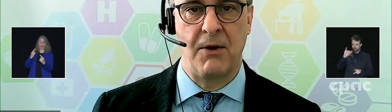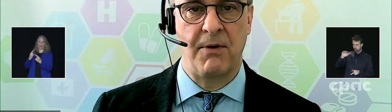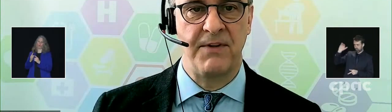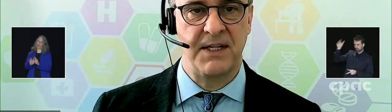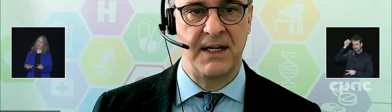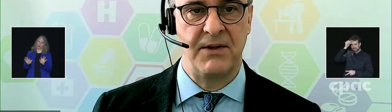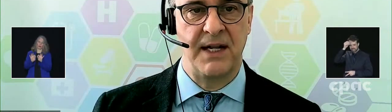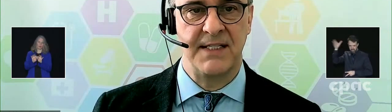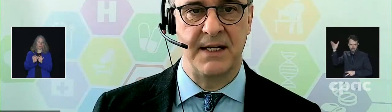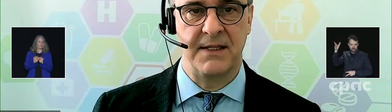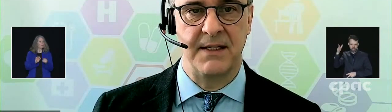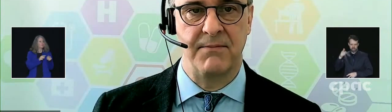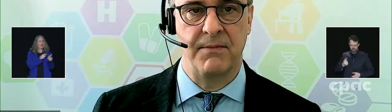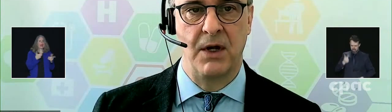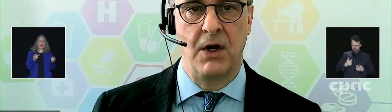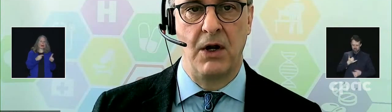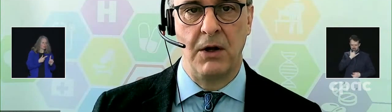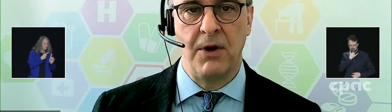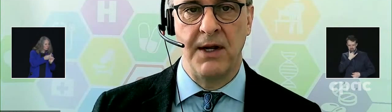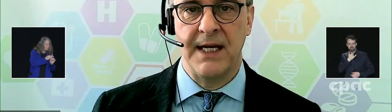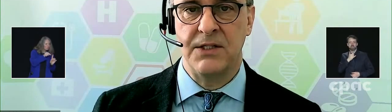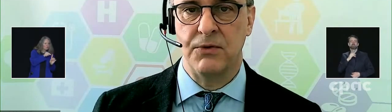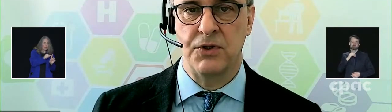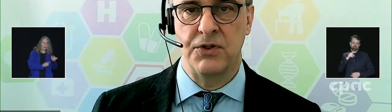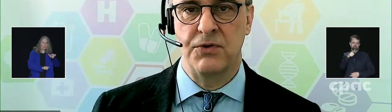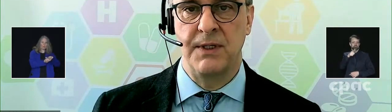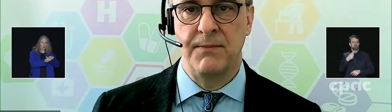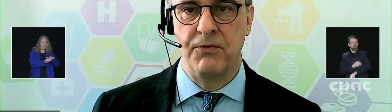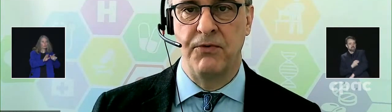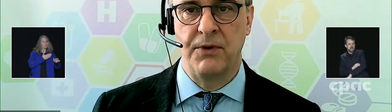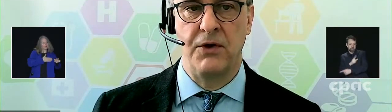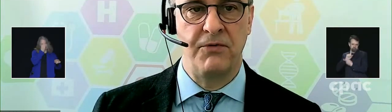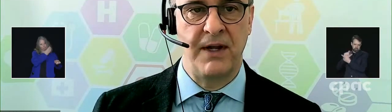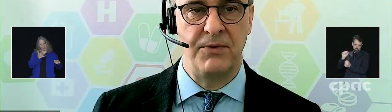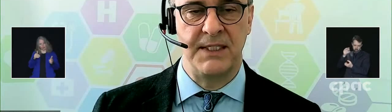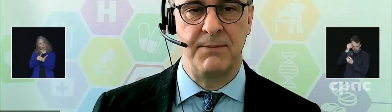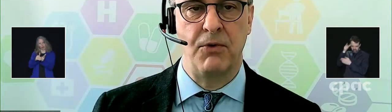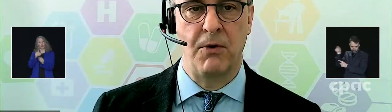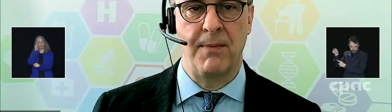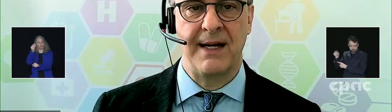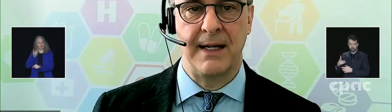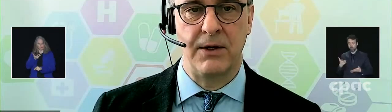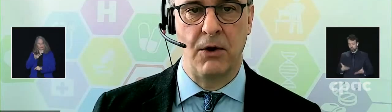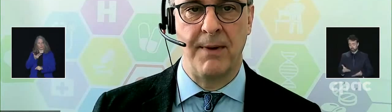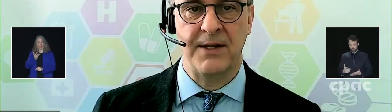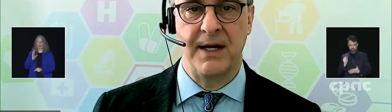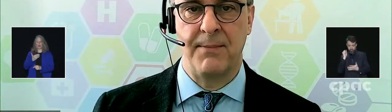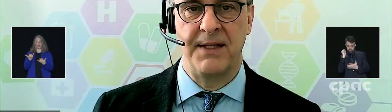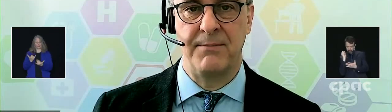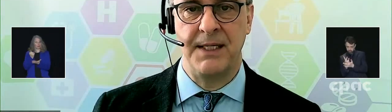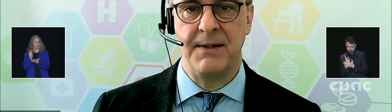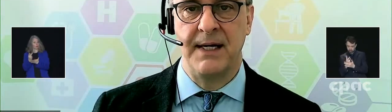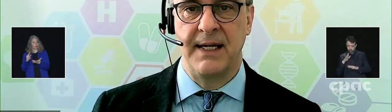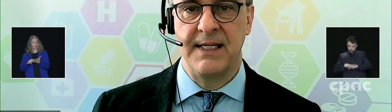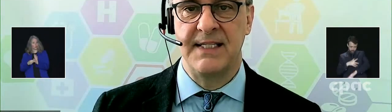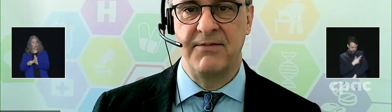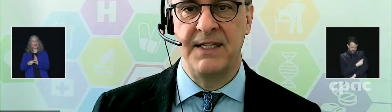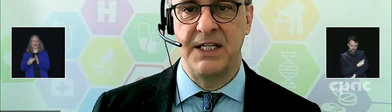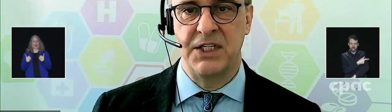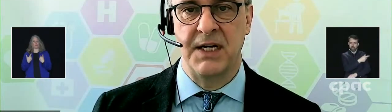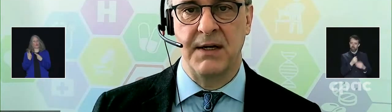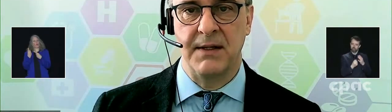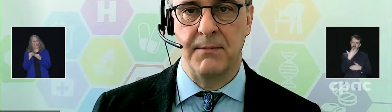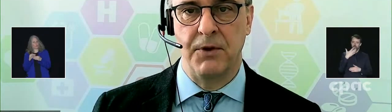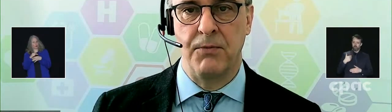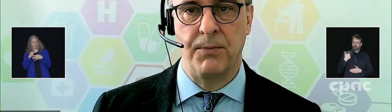possible à leurs professionnels de la santé. L'homologation d'aujourd'hui nous fournit un nouvel outil pour combattre la pandémie, qui